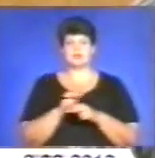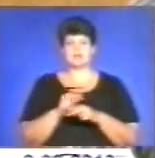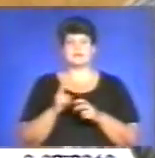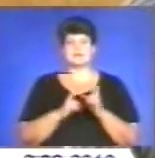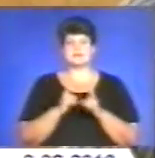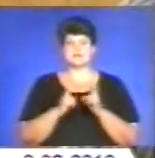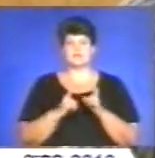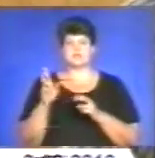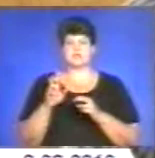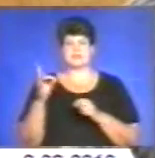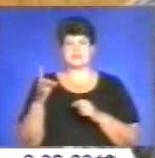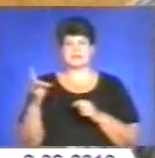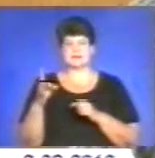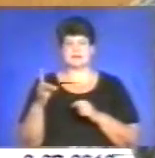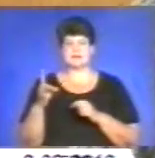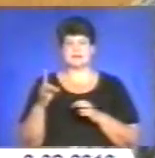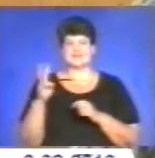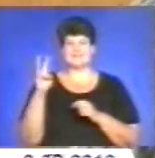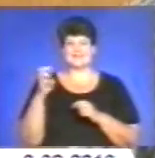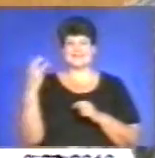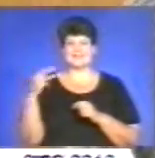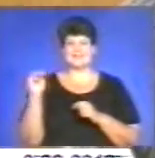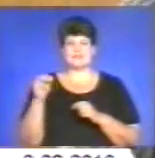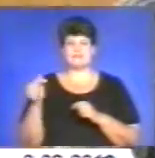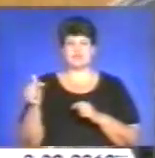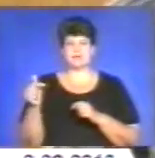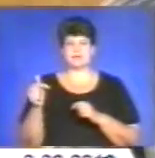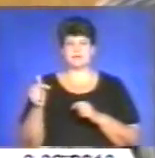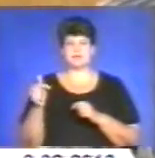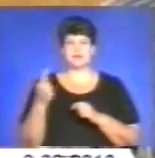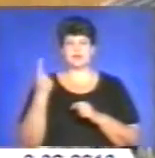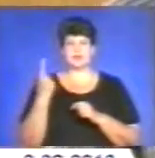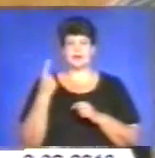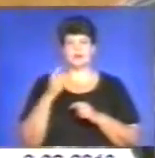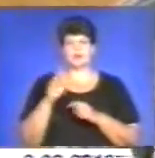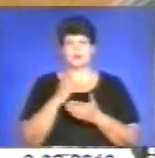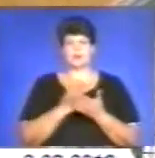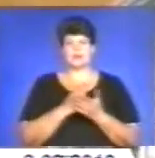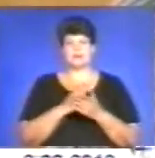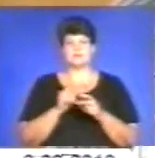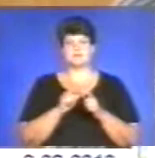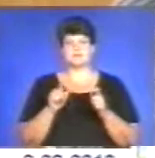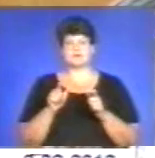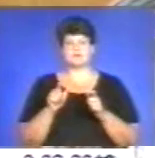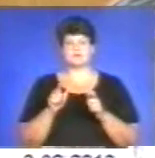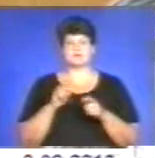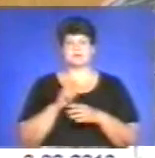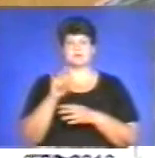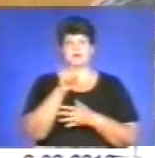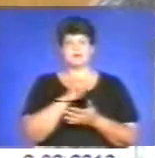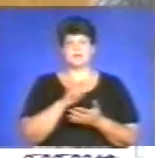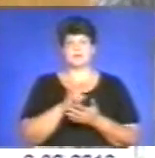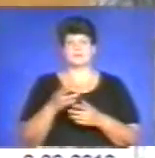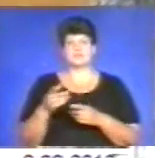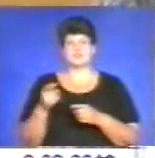Бережанський район – 330 тисяч гривень. Одне комунальне підприємство – фірма «Тернопіль Автотранс» Тернопільський